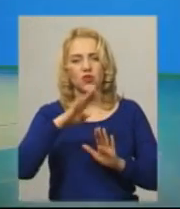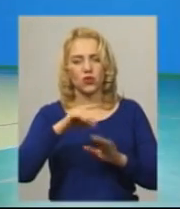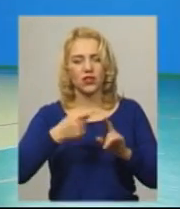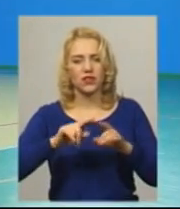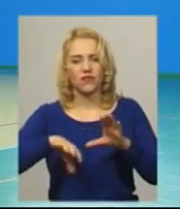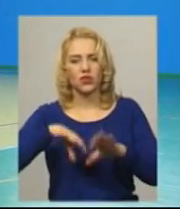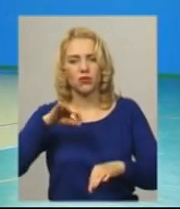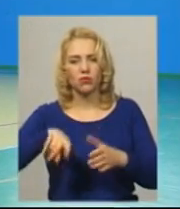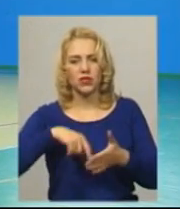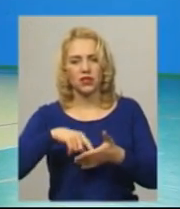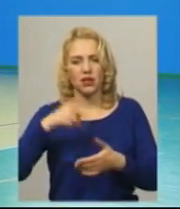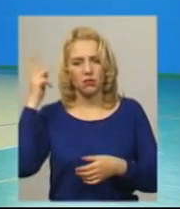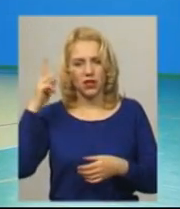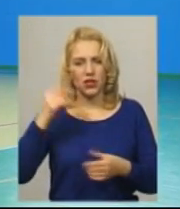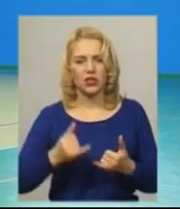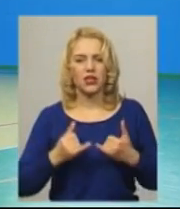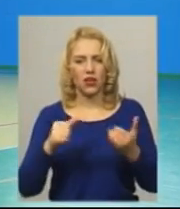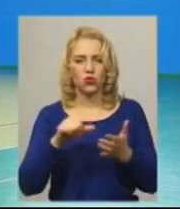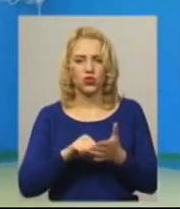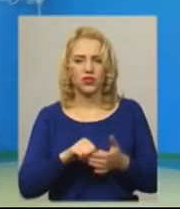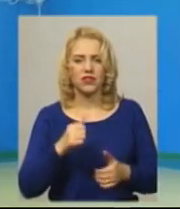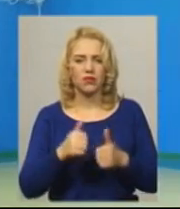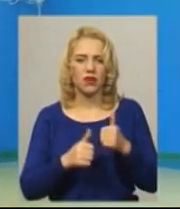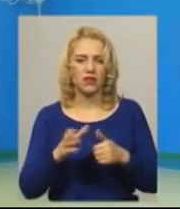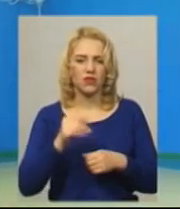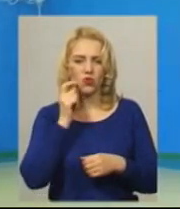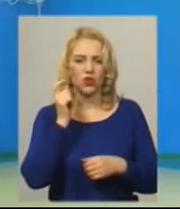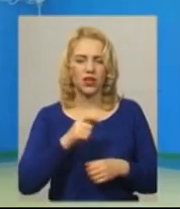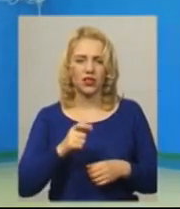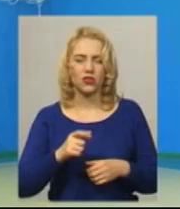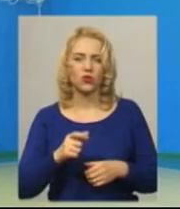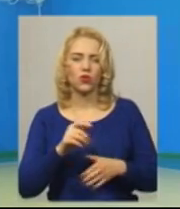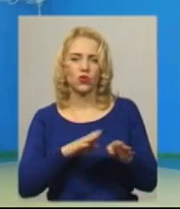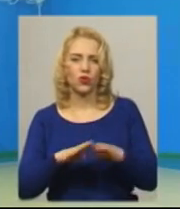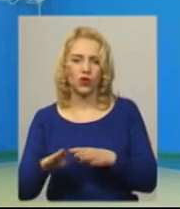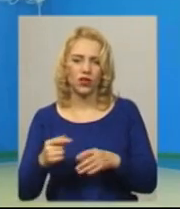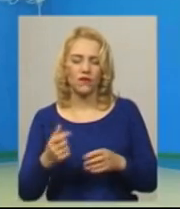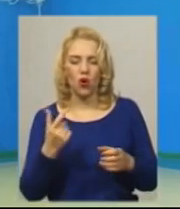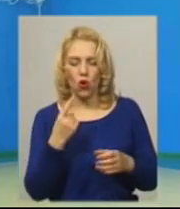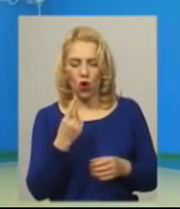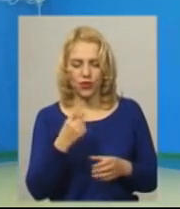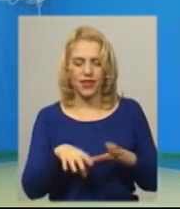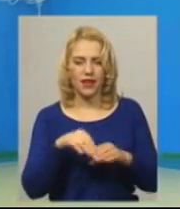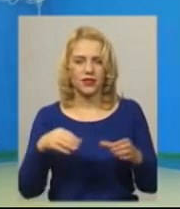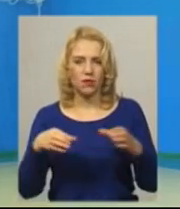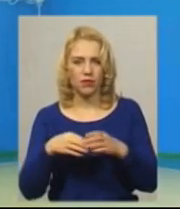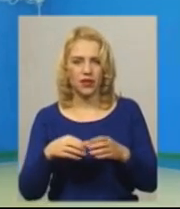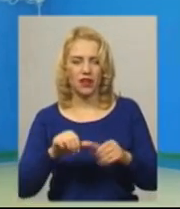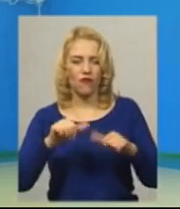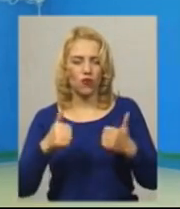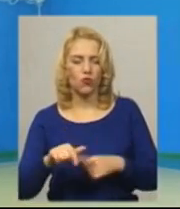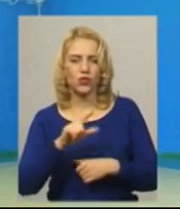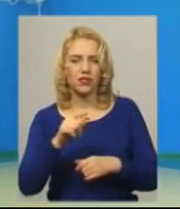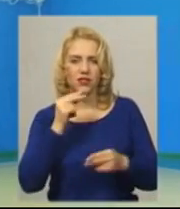міста Хмельницького для участі у змаганні в селоукраїнській країні. Команда відбирається одна – збірна міста Хмельницького, формується з найкращих